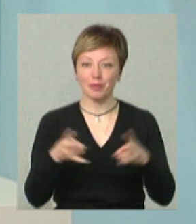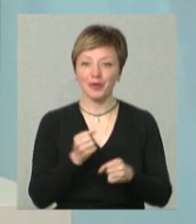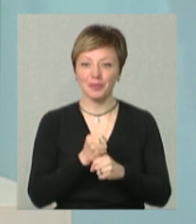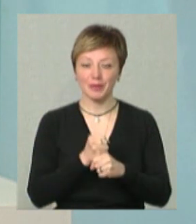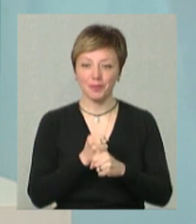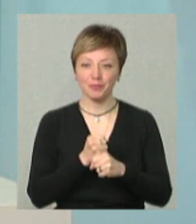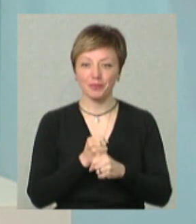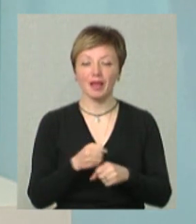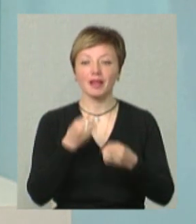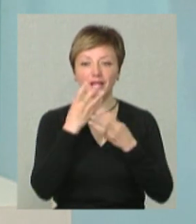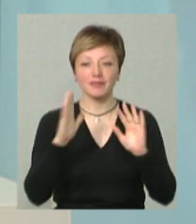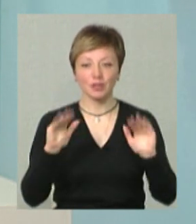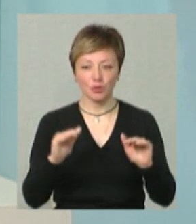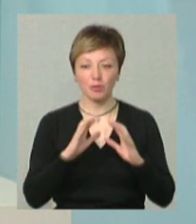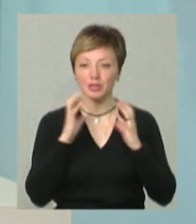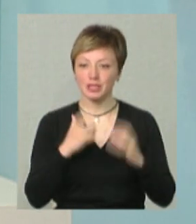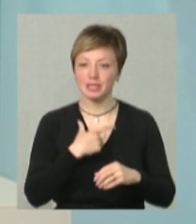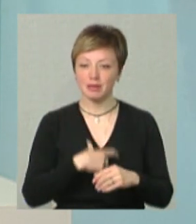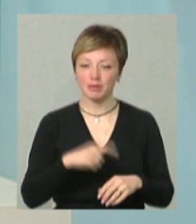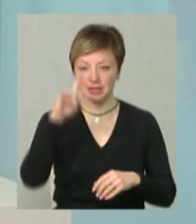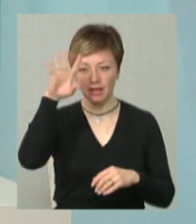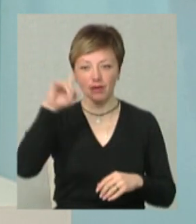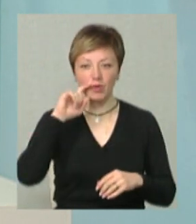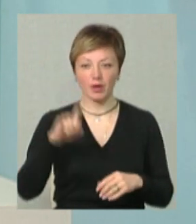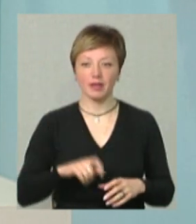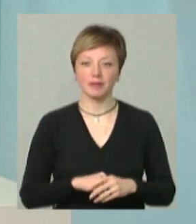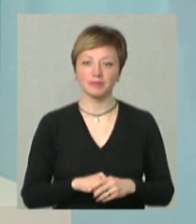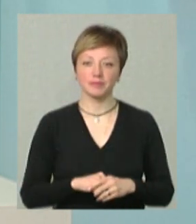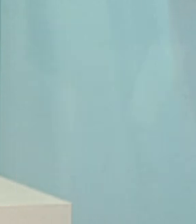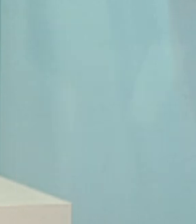робити. На все добре, бережіть себе, слава Україні! Дякую! Дякую!